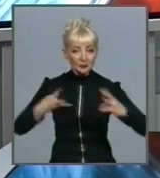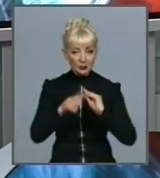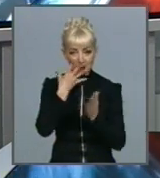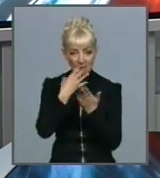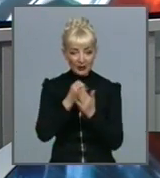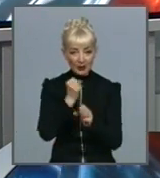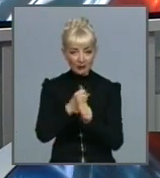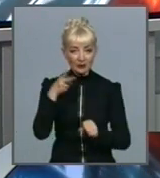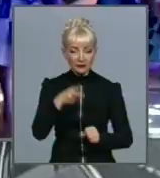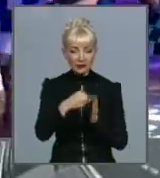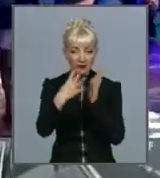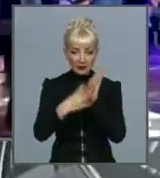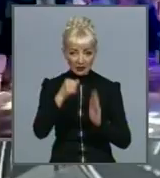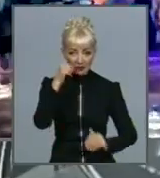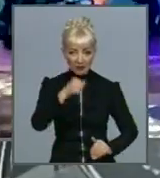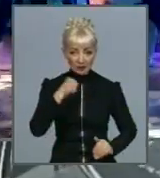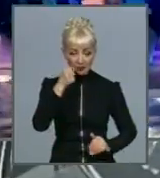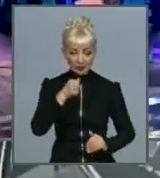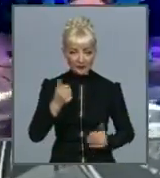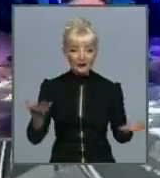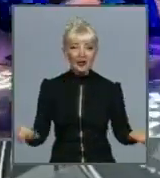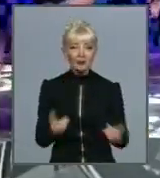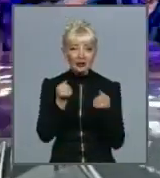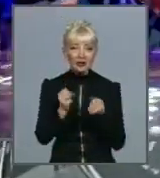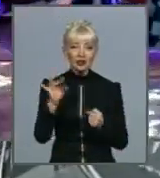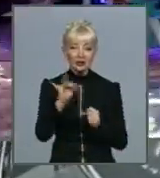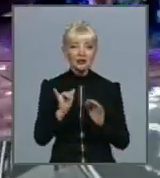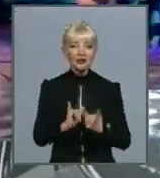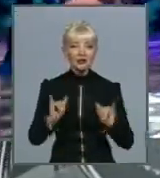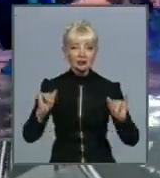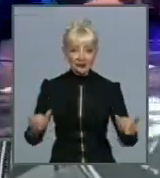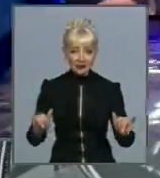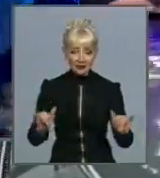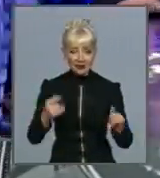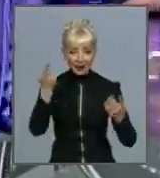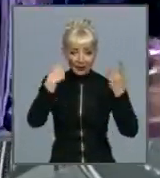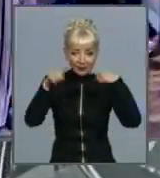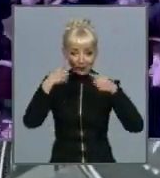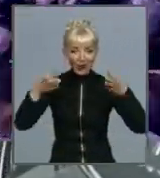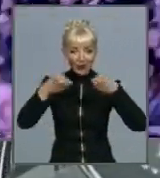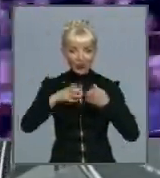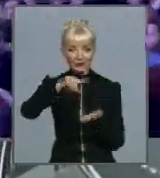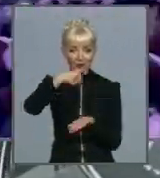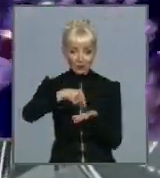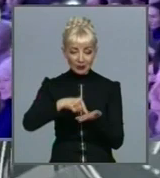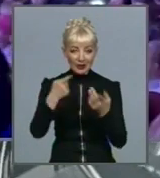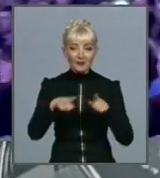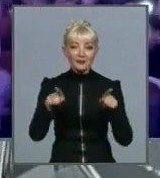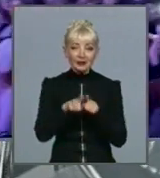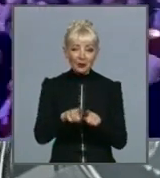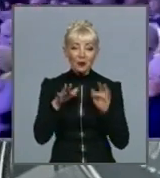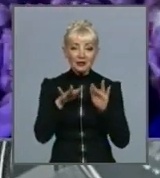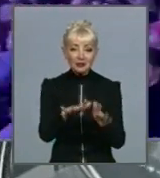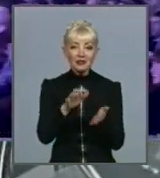рік. Підтримка та розвиток творчих колективів міста саме такою діяльністю займаються у